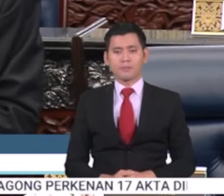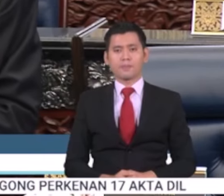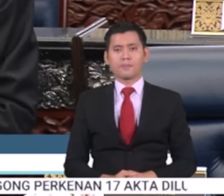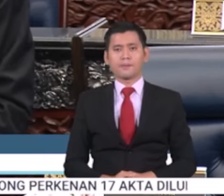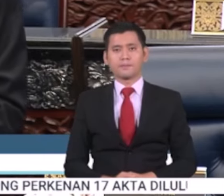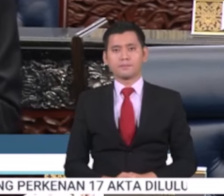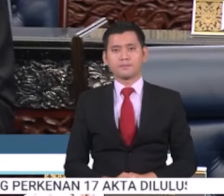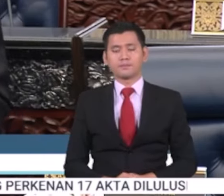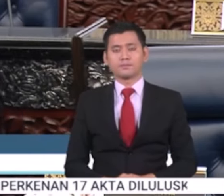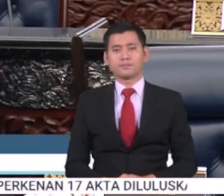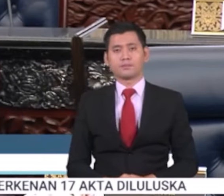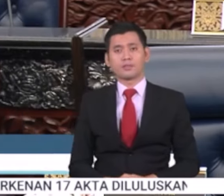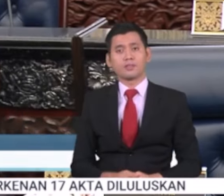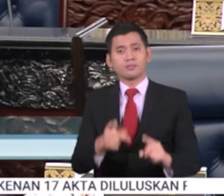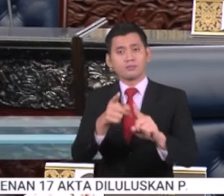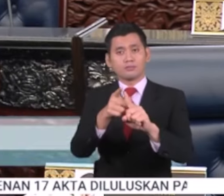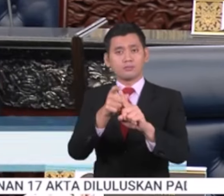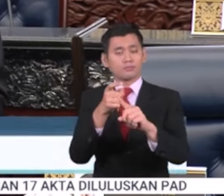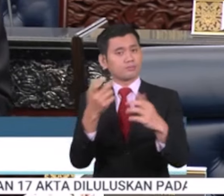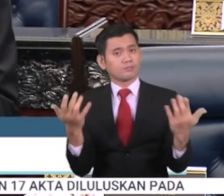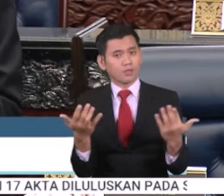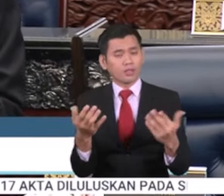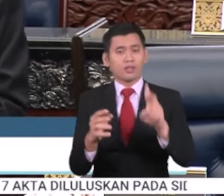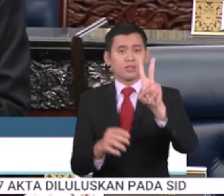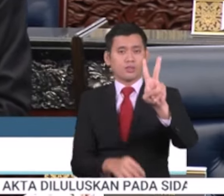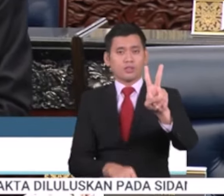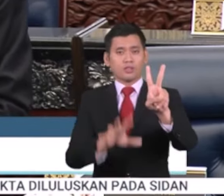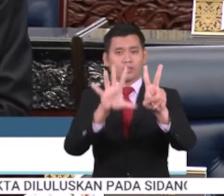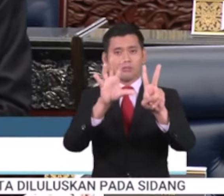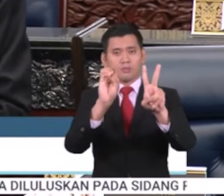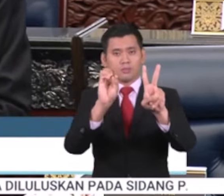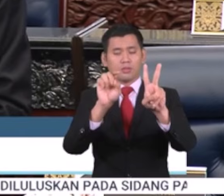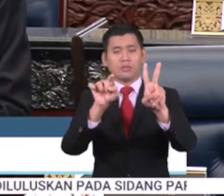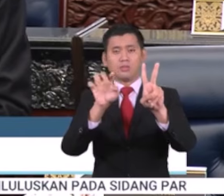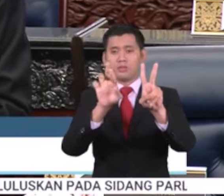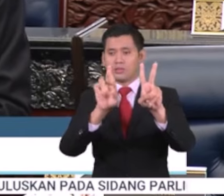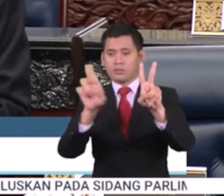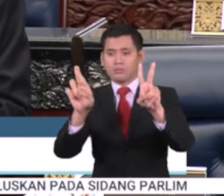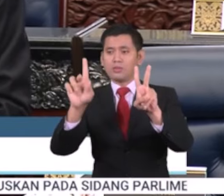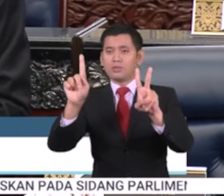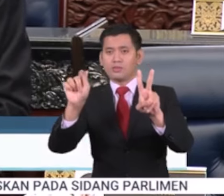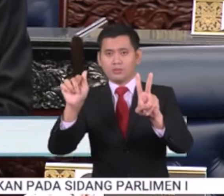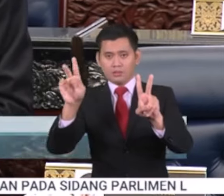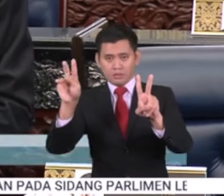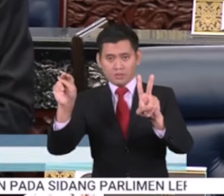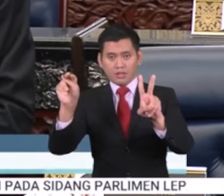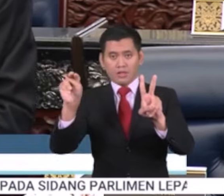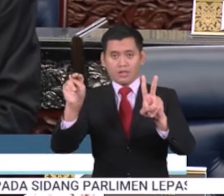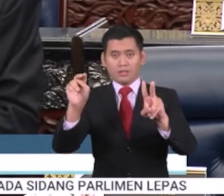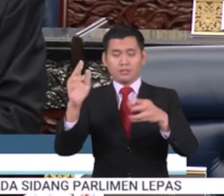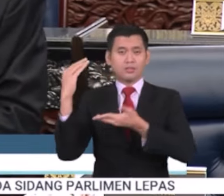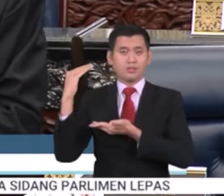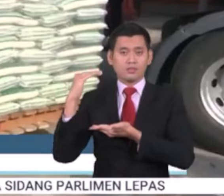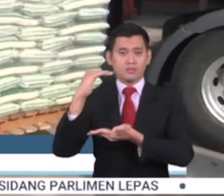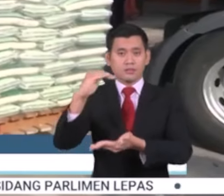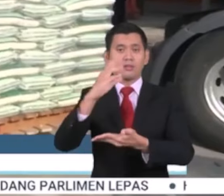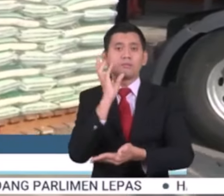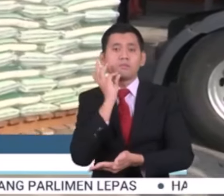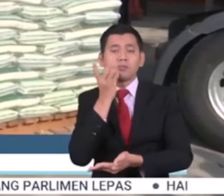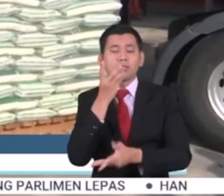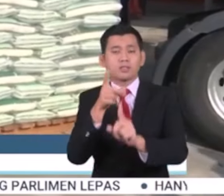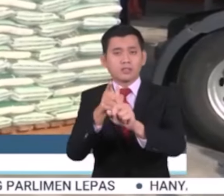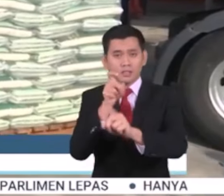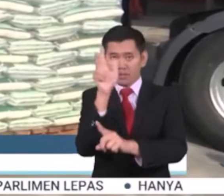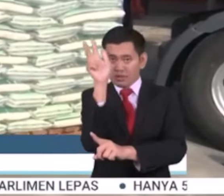Yang terdiri daripada 250,000 tan metrik stok fail kerajaan dan